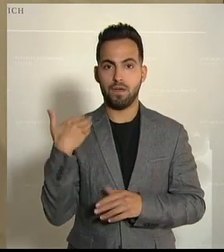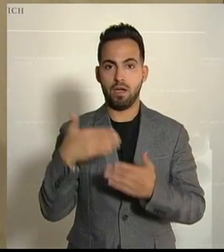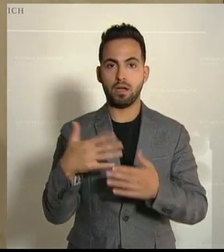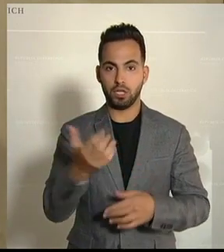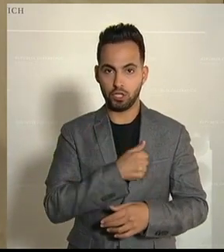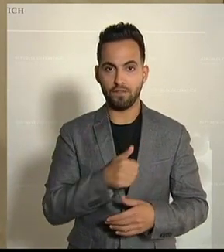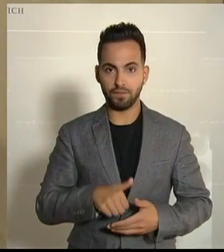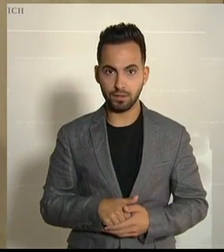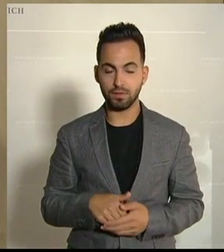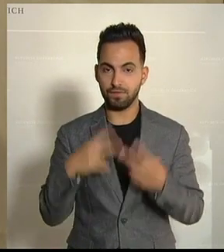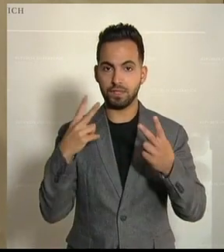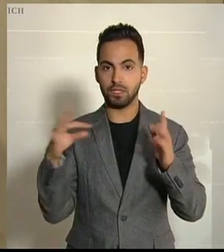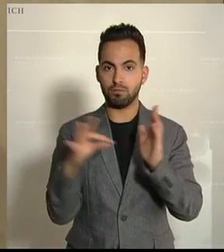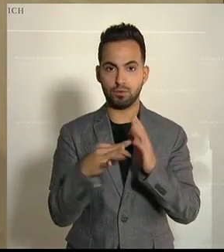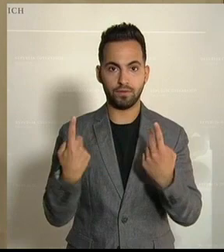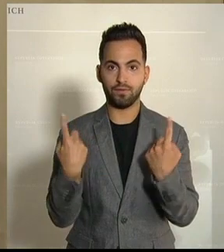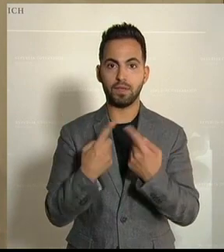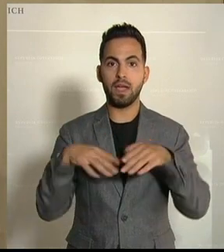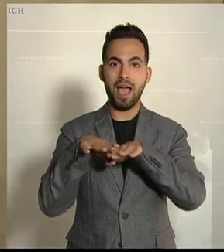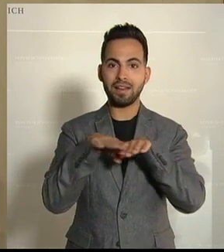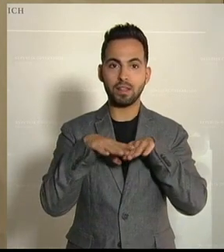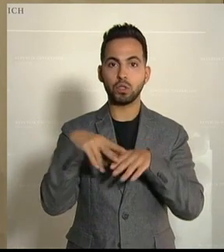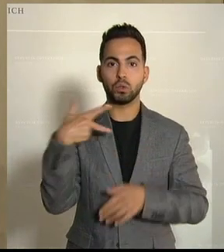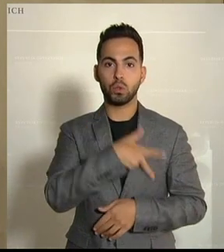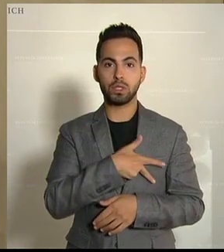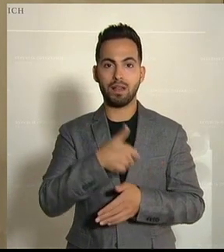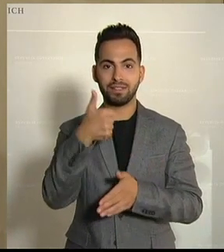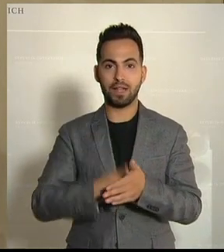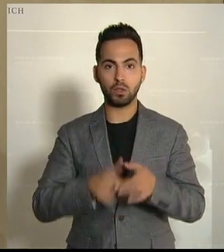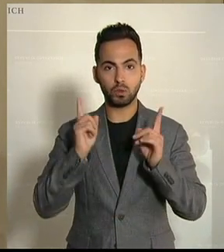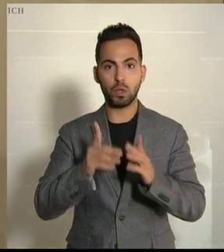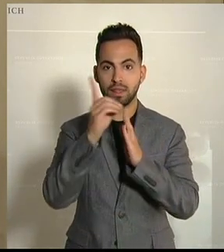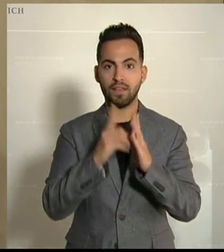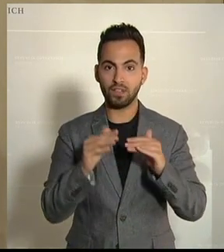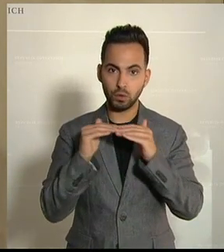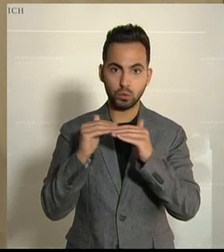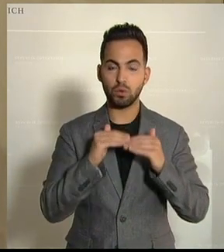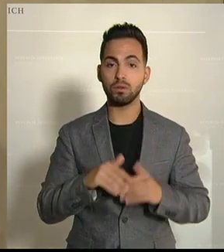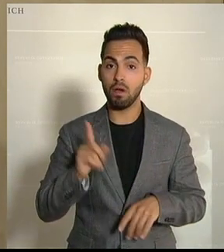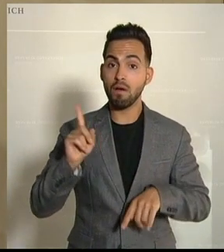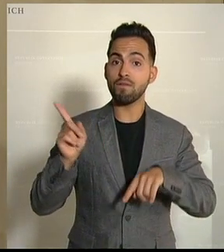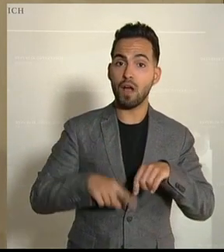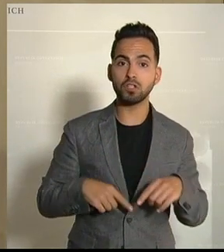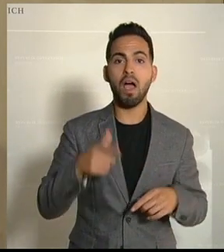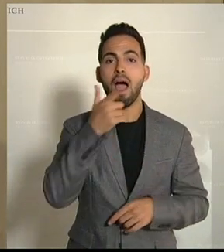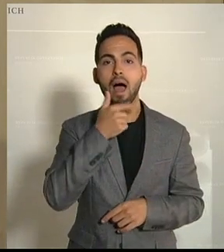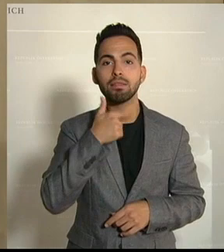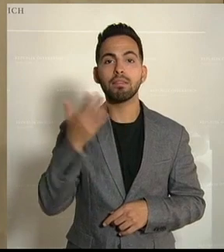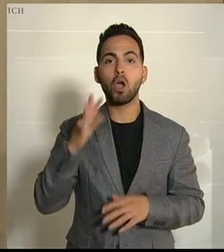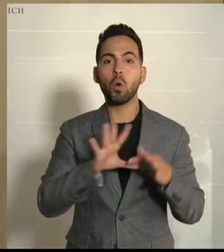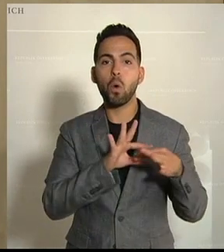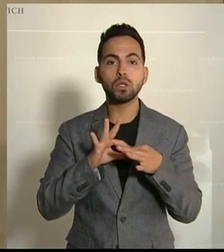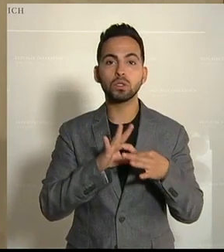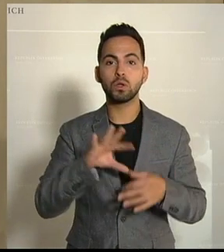wesentlicher Punkt ist, dass wir einheitliche Sozialstandards definieren. Und es ist falsch, dass diese alte Koalition